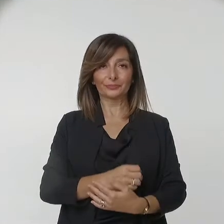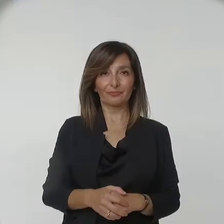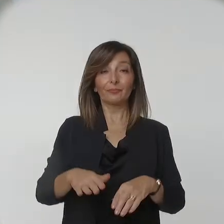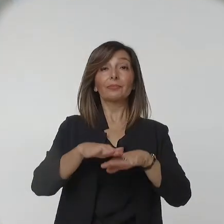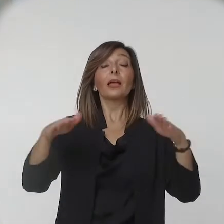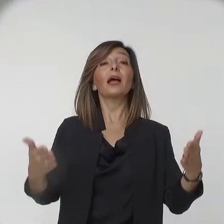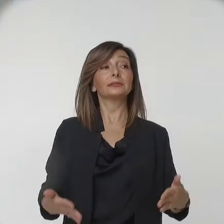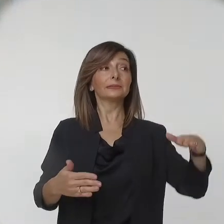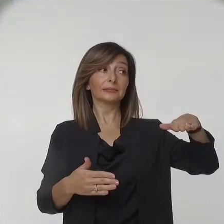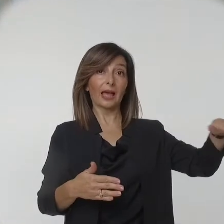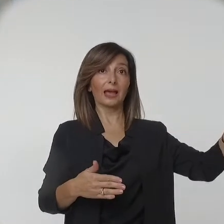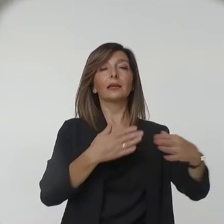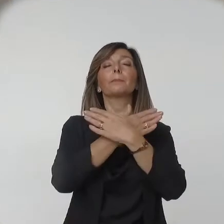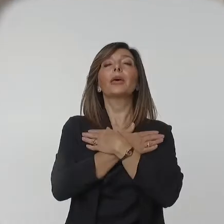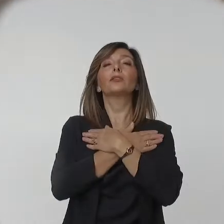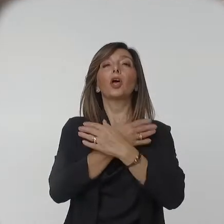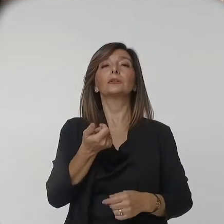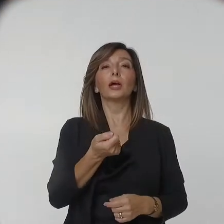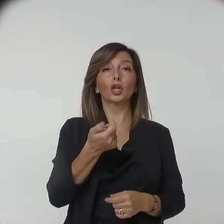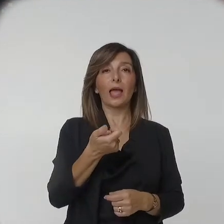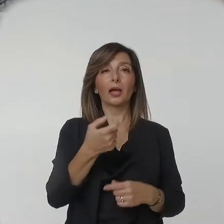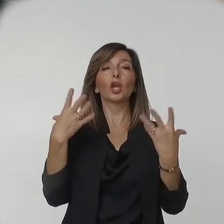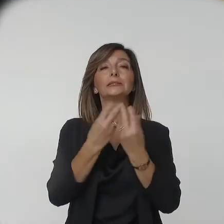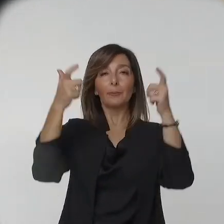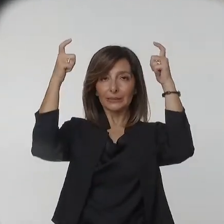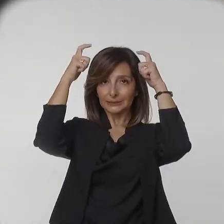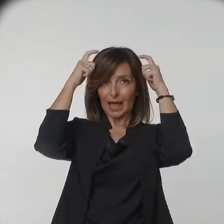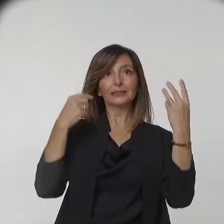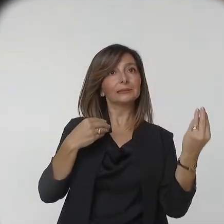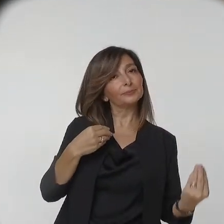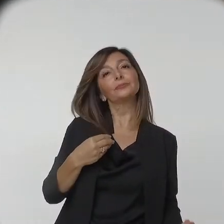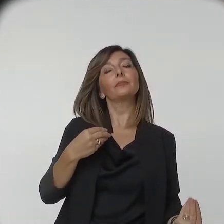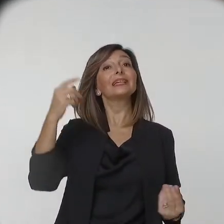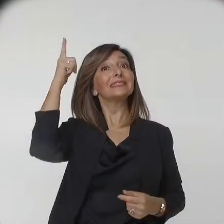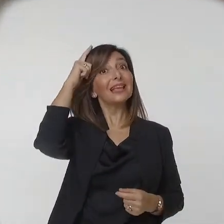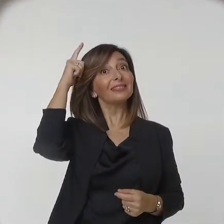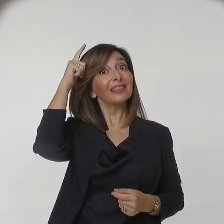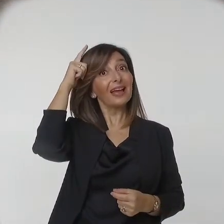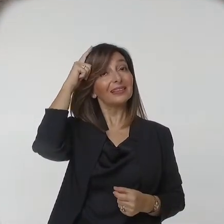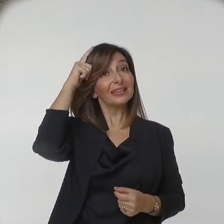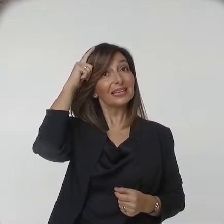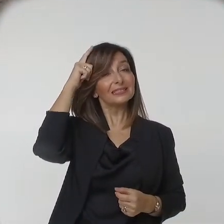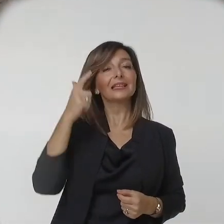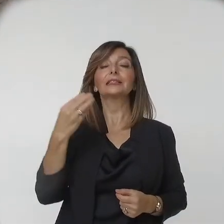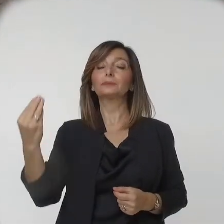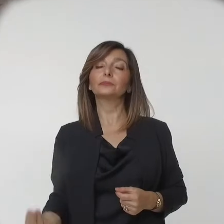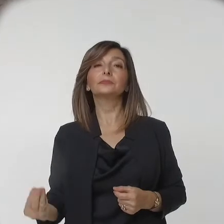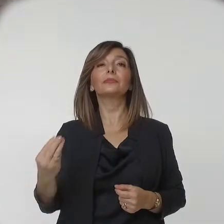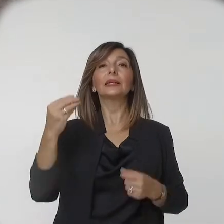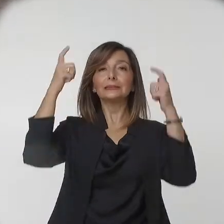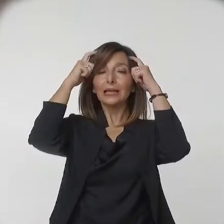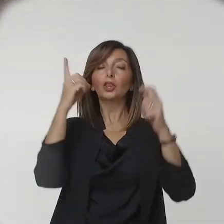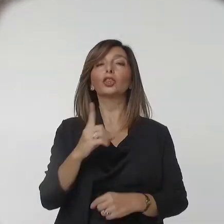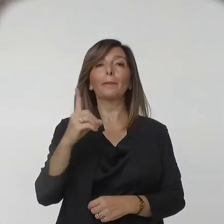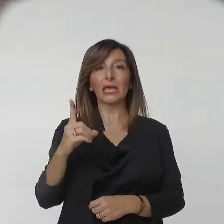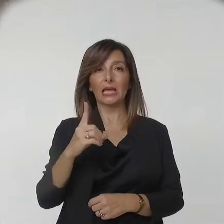Altare della Madonna del Rosario con Santa Caterina da Siena e San Domenico tra i quali è da notare il bel paesaggio